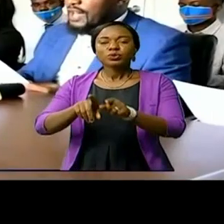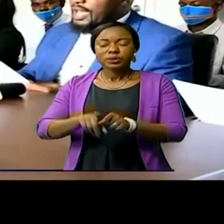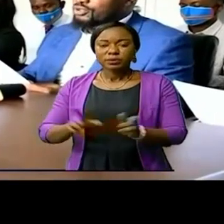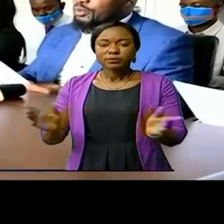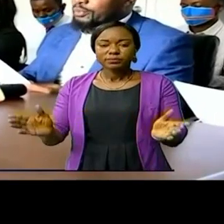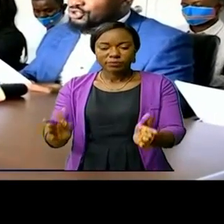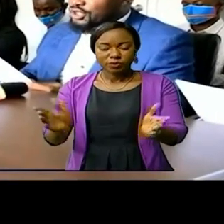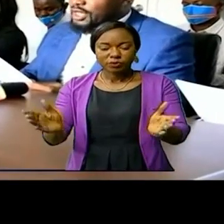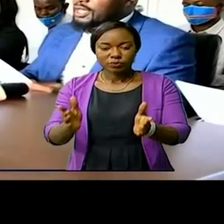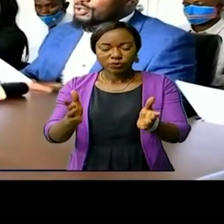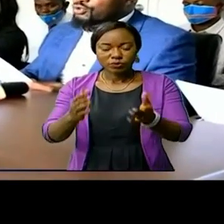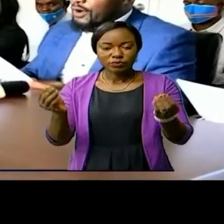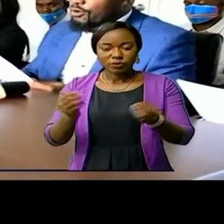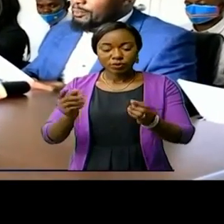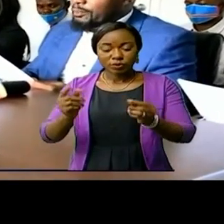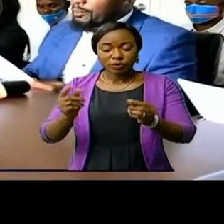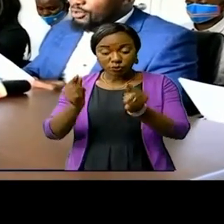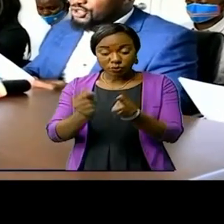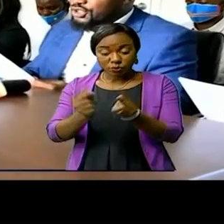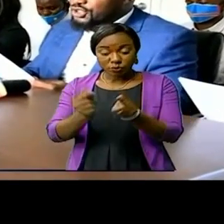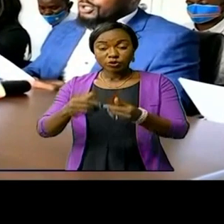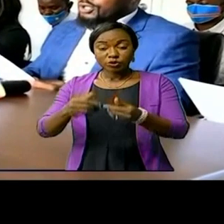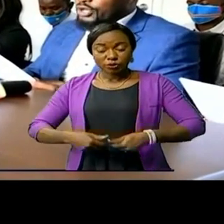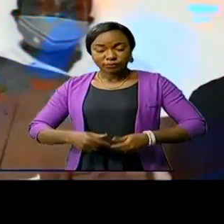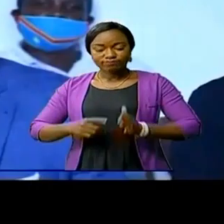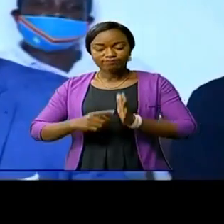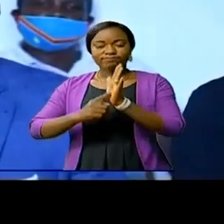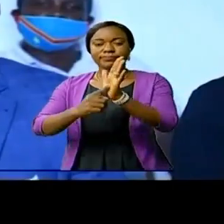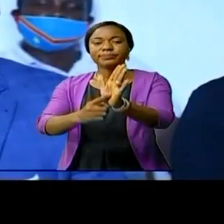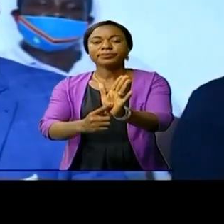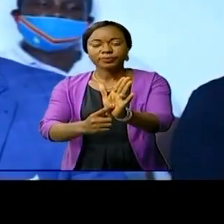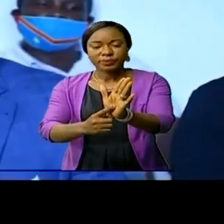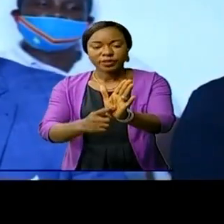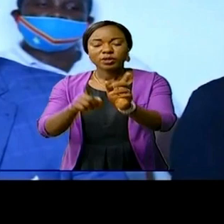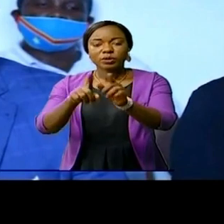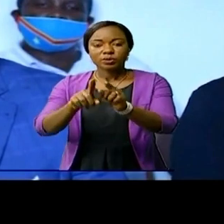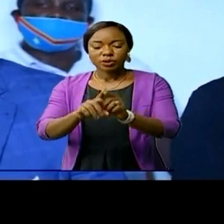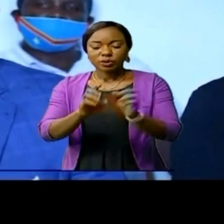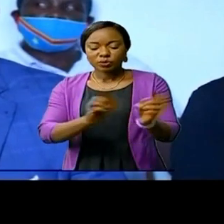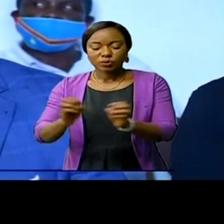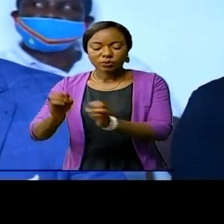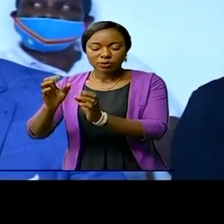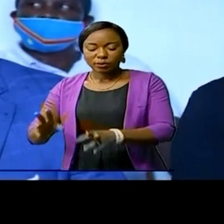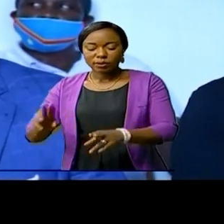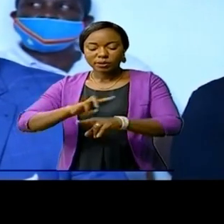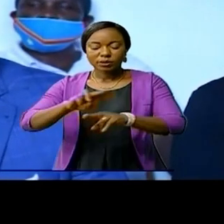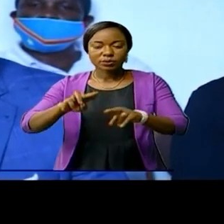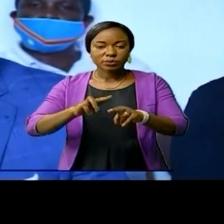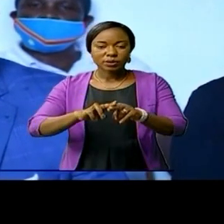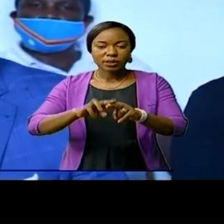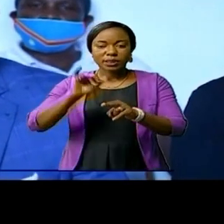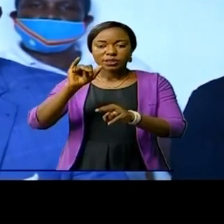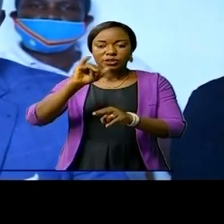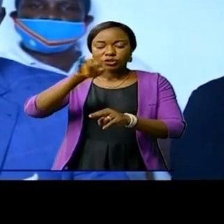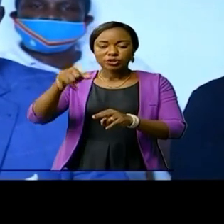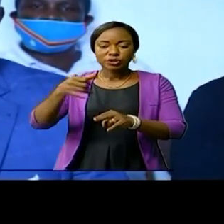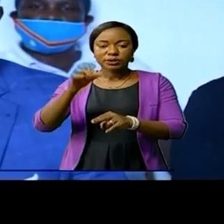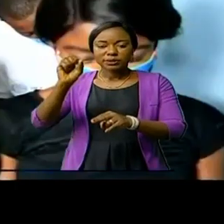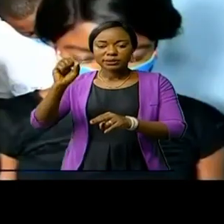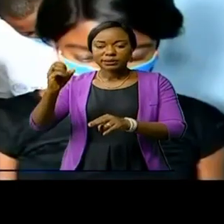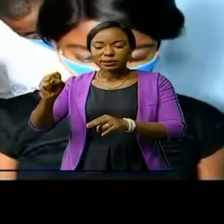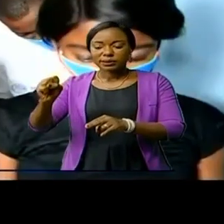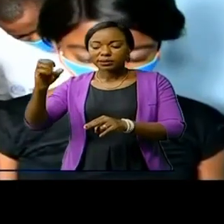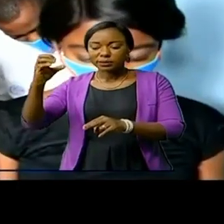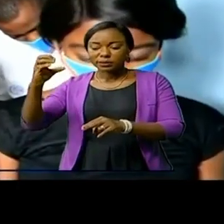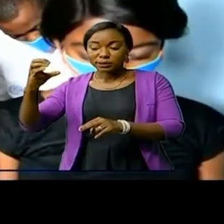représentatif des jeunes, toutes tendances confondues, le coordonnateur national de l'UJCC Moukengue Totoro